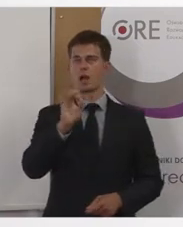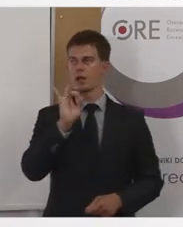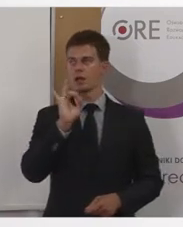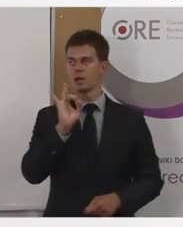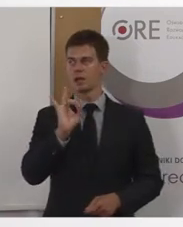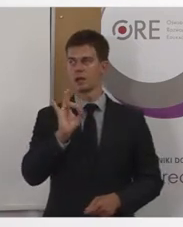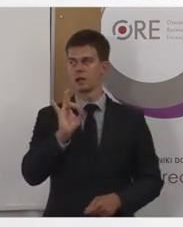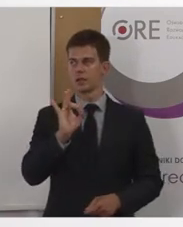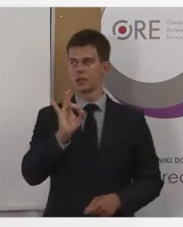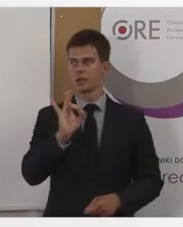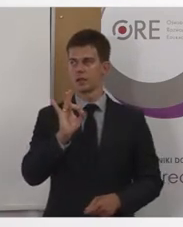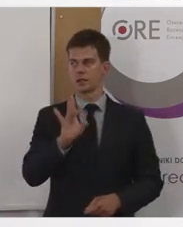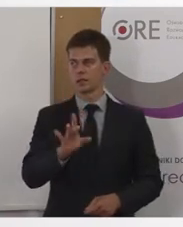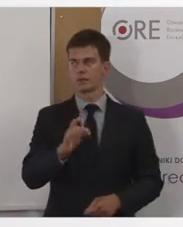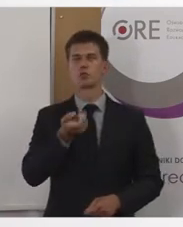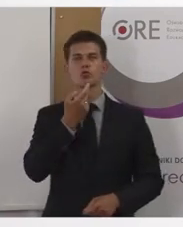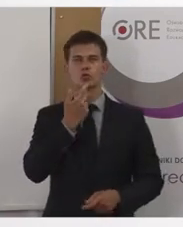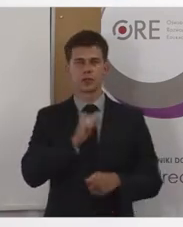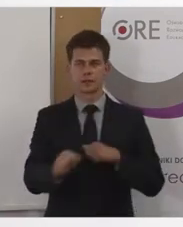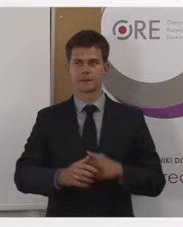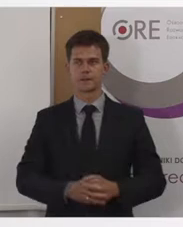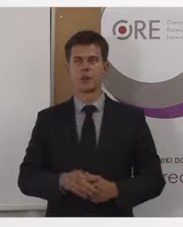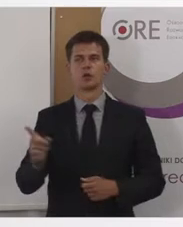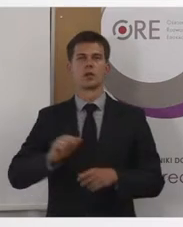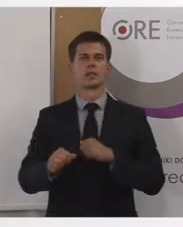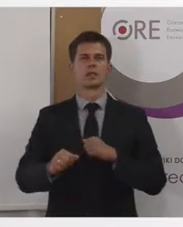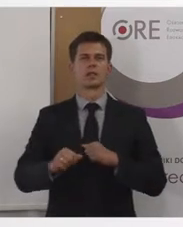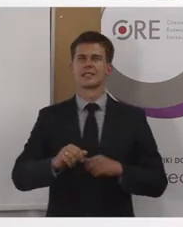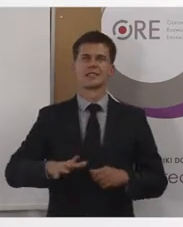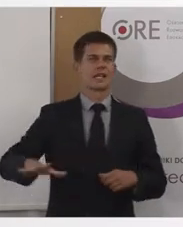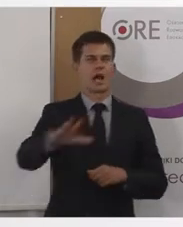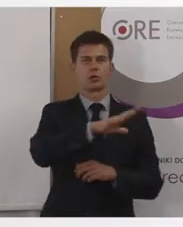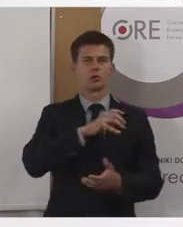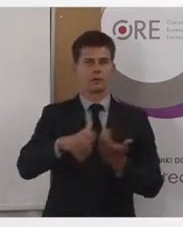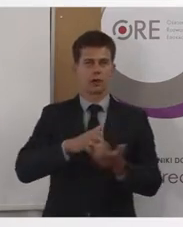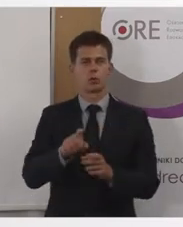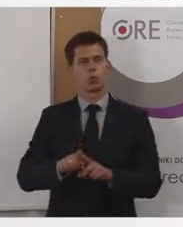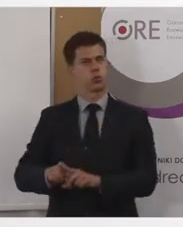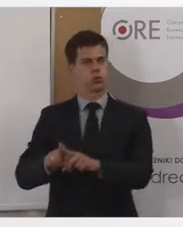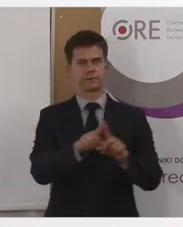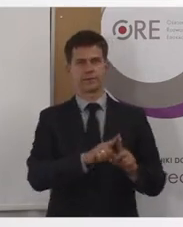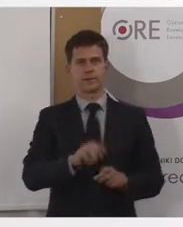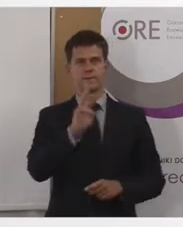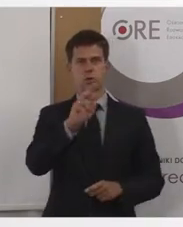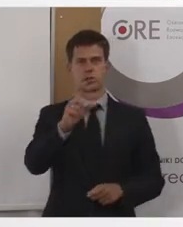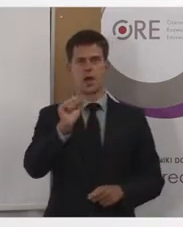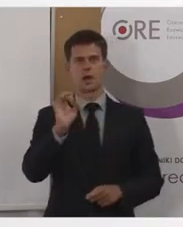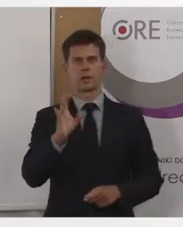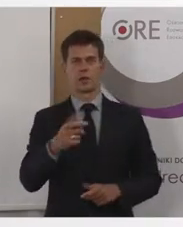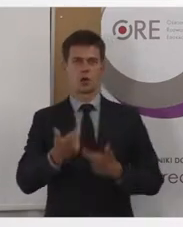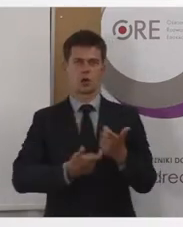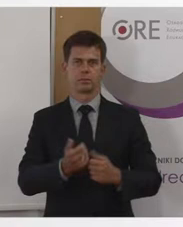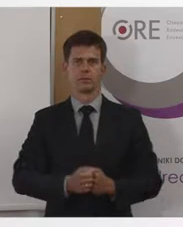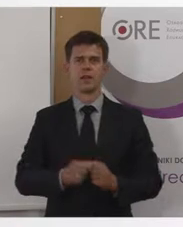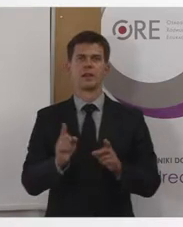się też wcześniej pojawiło. Jest to powszechnie uznany standard dostępności, na który powołuje się,